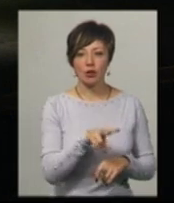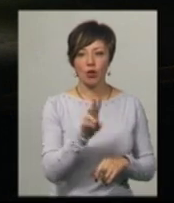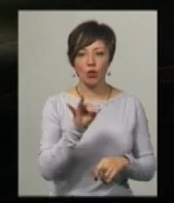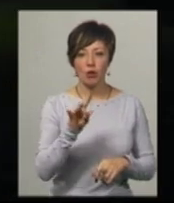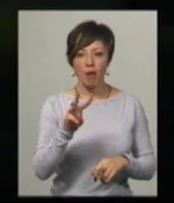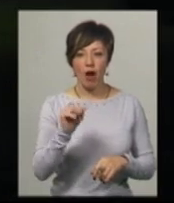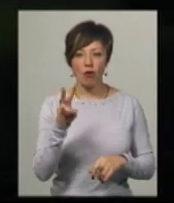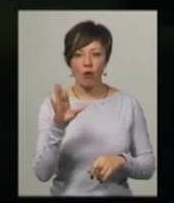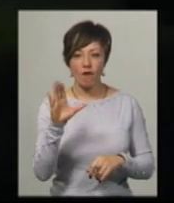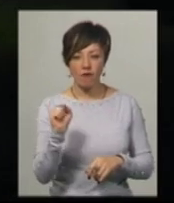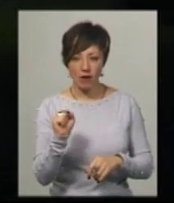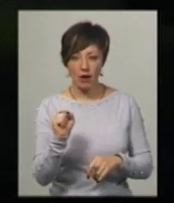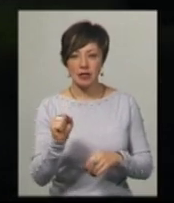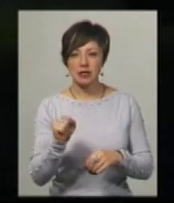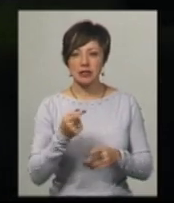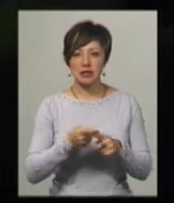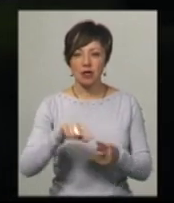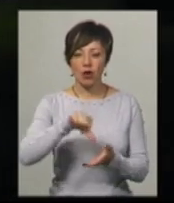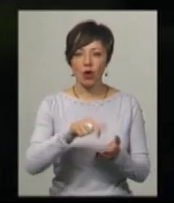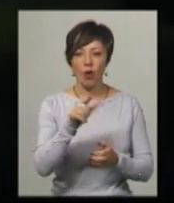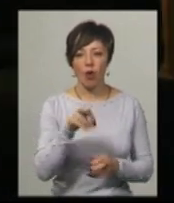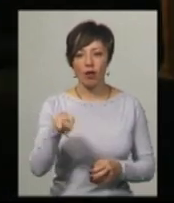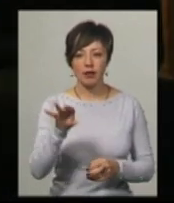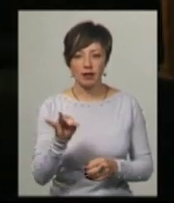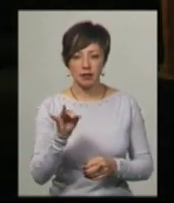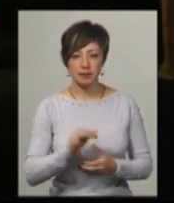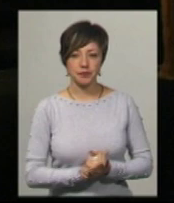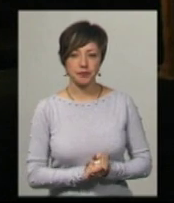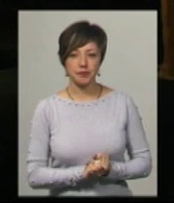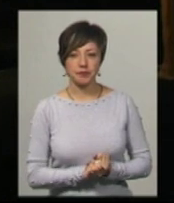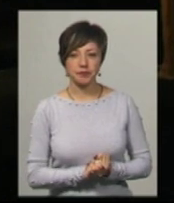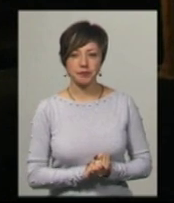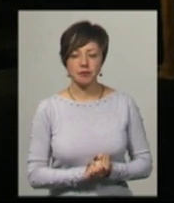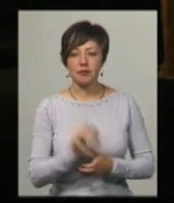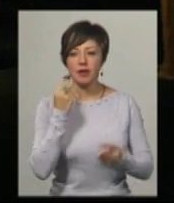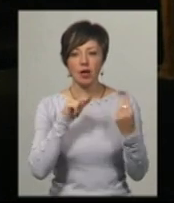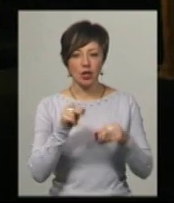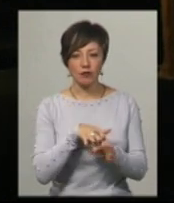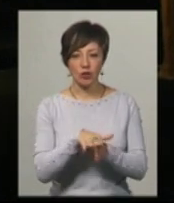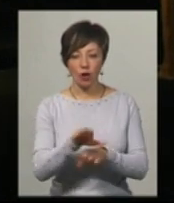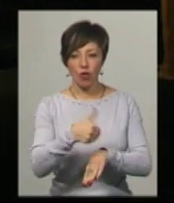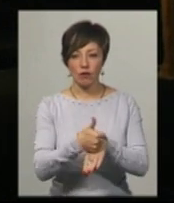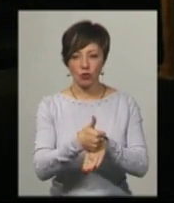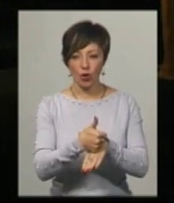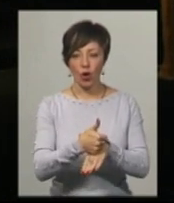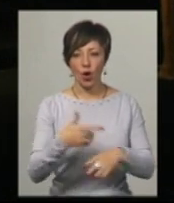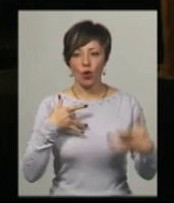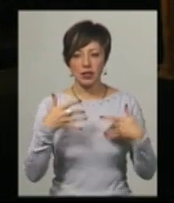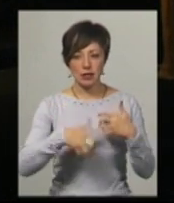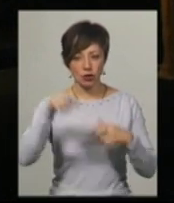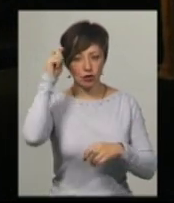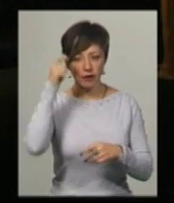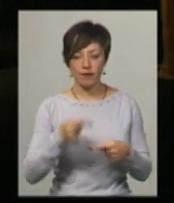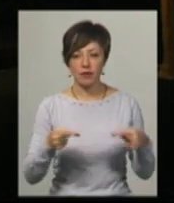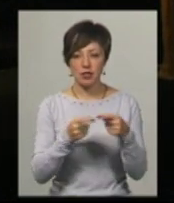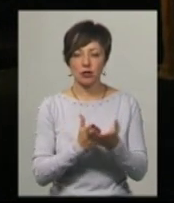Курманова за роль голди у виставі «Тев'є Тевель» Хмельницького театру ім. М. Старицького. Кращим виконавцем головної ролі серед чоловіків журі